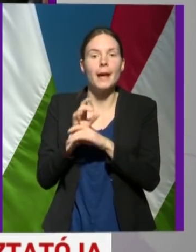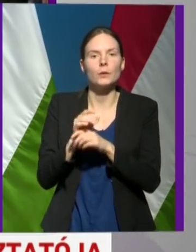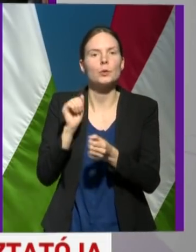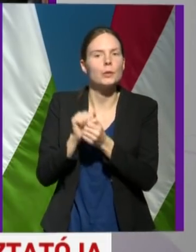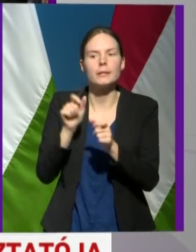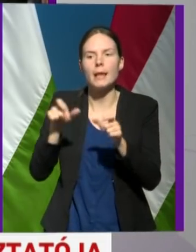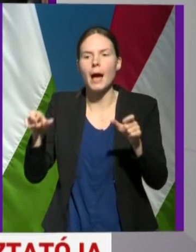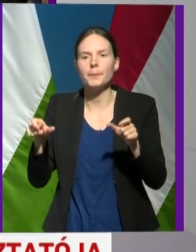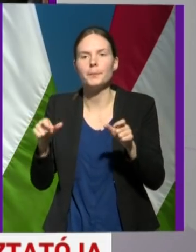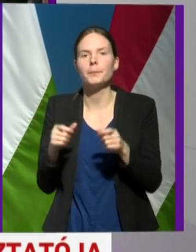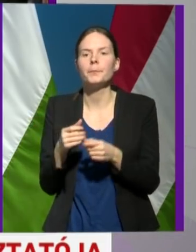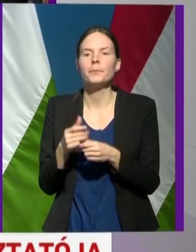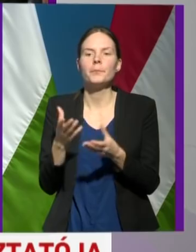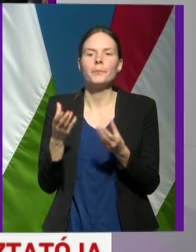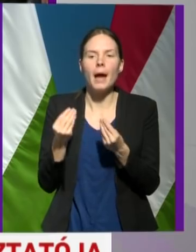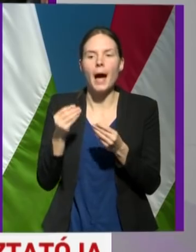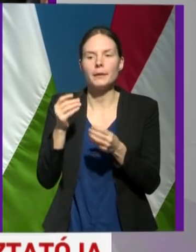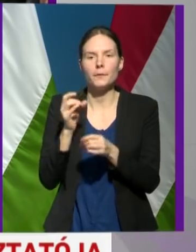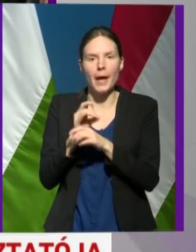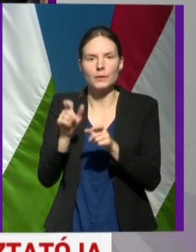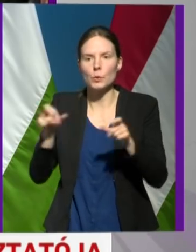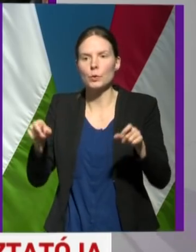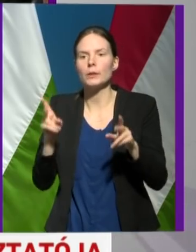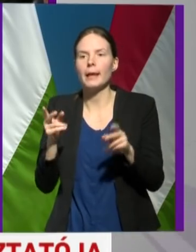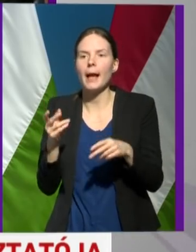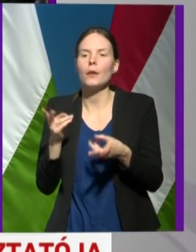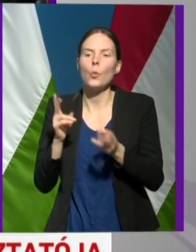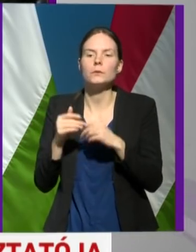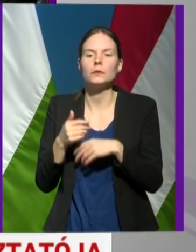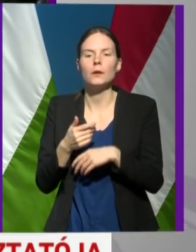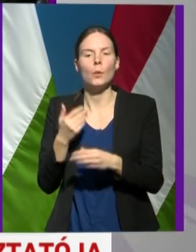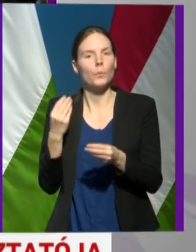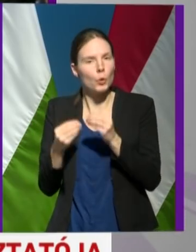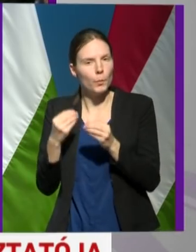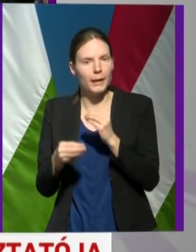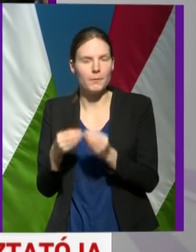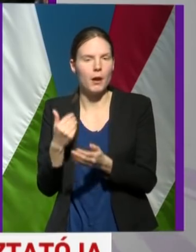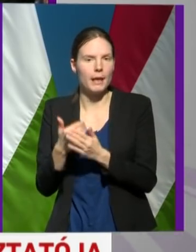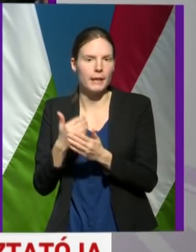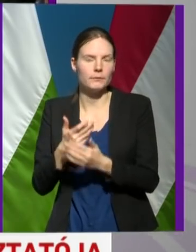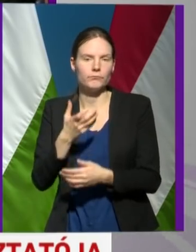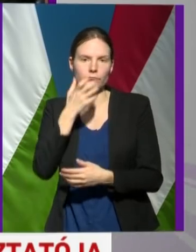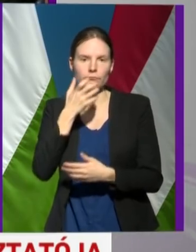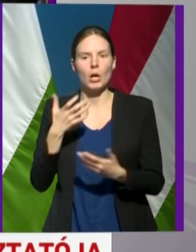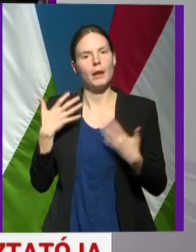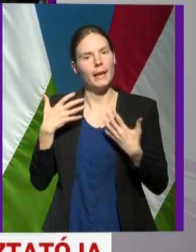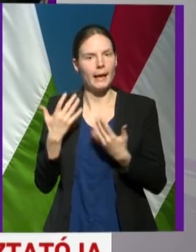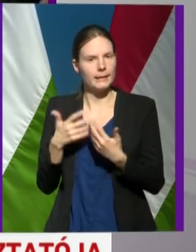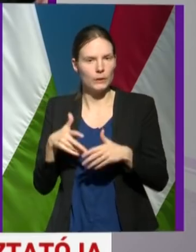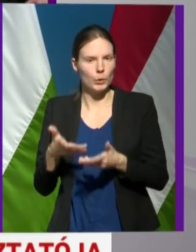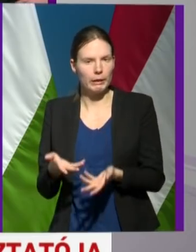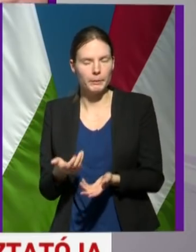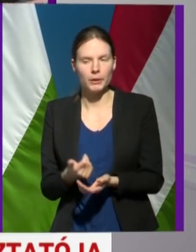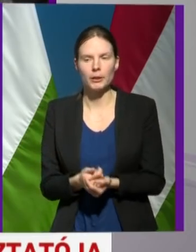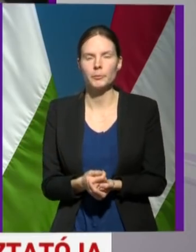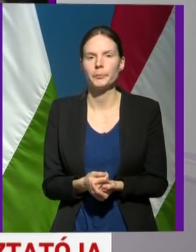már problémákat jelenthet a lélegeztetőgépek számára vonatkozóan? Köszönöm szépen.